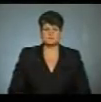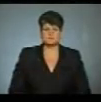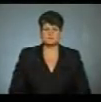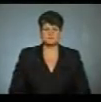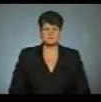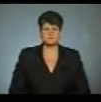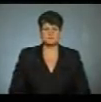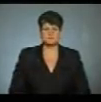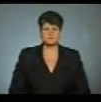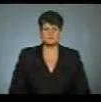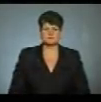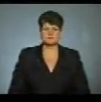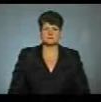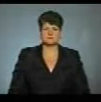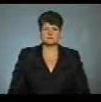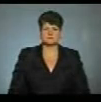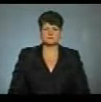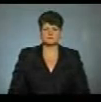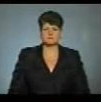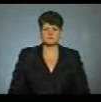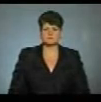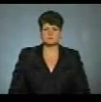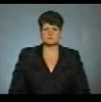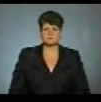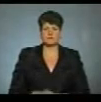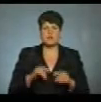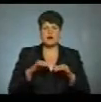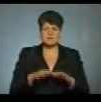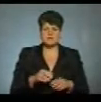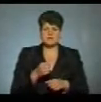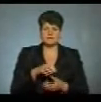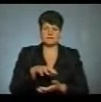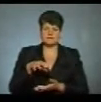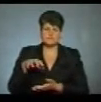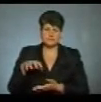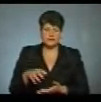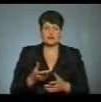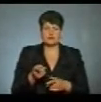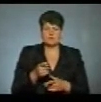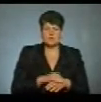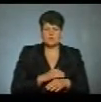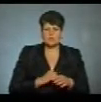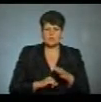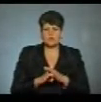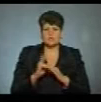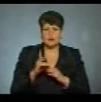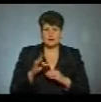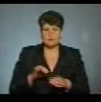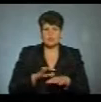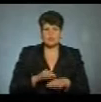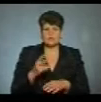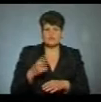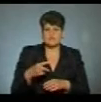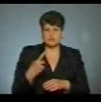Марта Журавель, новини на Суспільному, Тернопіль. Акцію «Великодній кошик» Тернопільський благодійний фонд «Карітас» проводить в 21